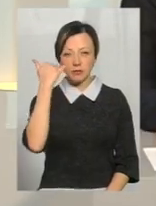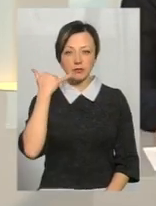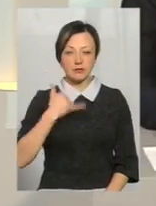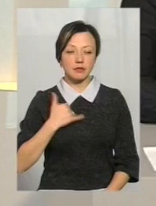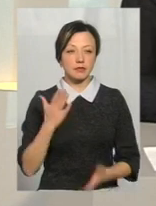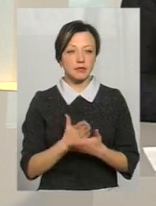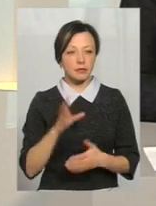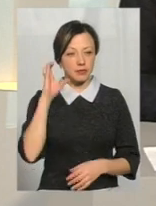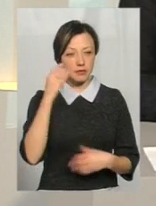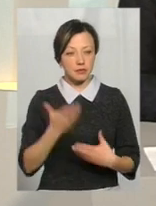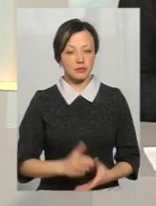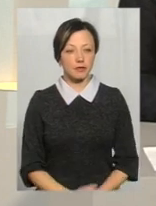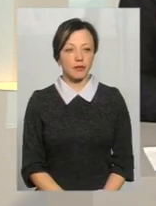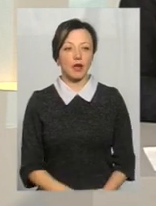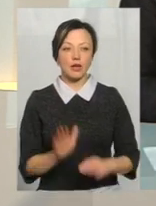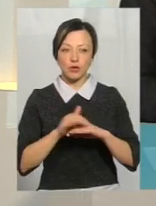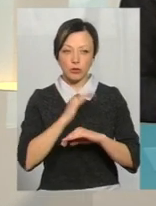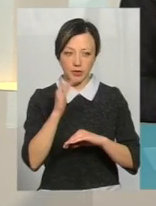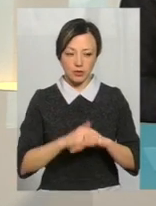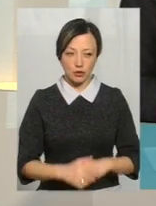'язку глядач. Давайте хочемо його питання. Добрий вечір.